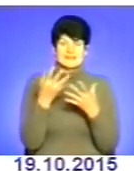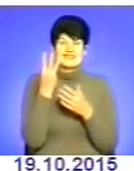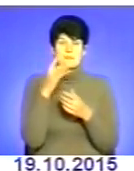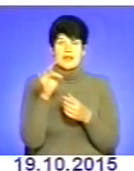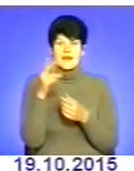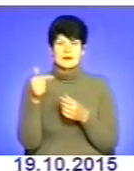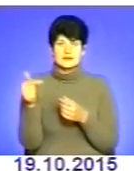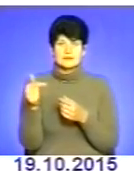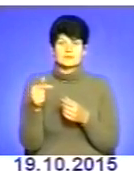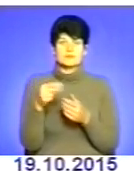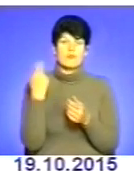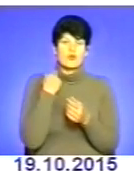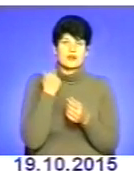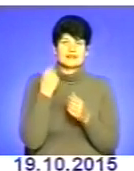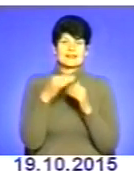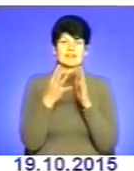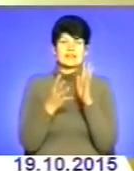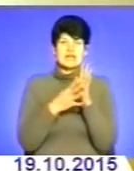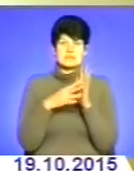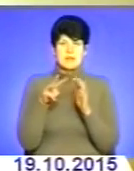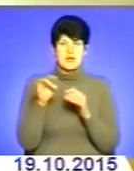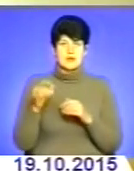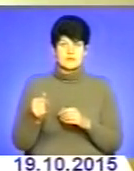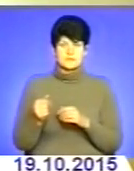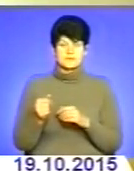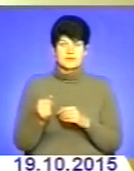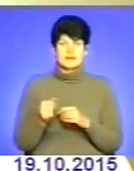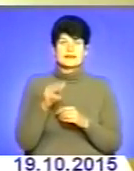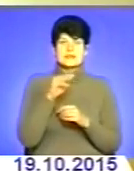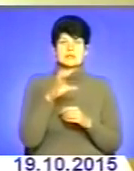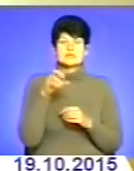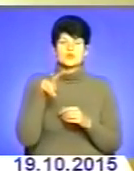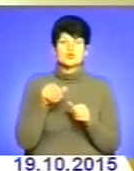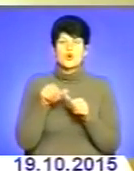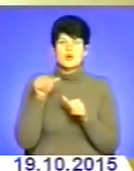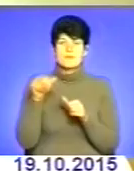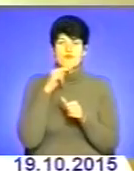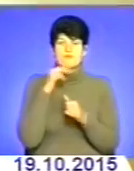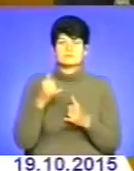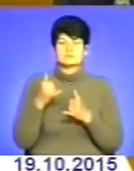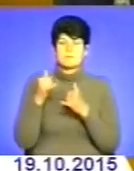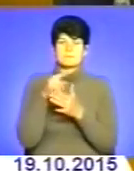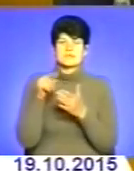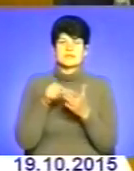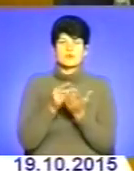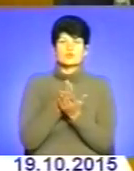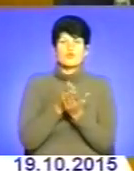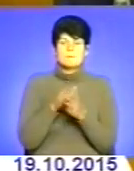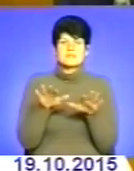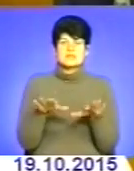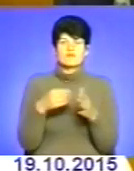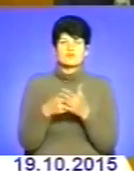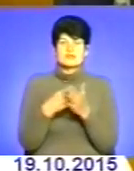борги 19 мільярдів Тетяна Слюс окрему увагу приділила питанням обслуговування місцевих бюджетів у